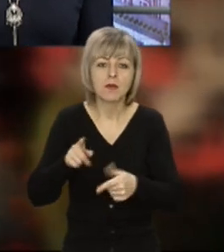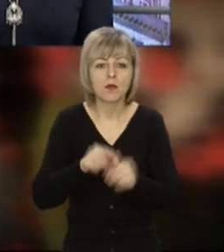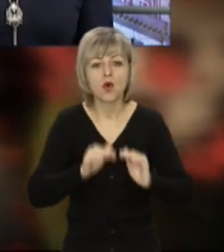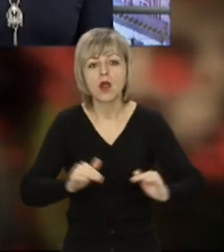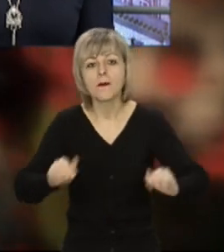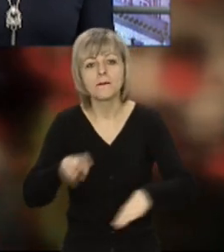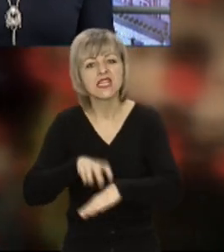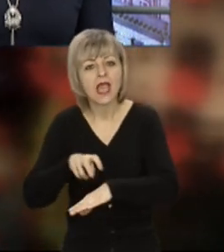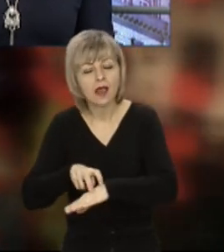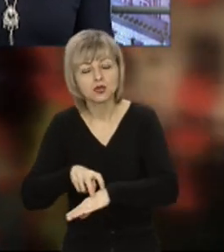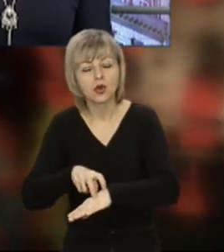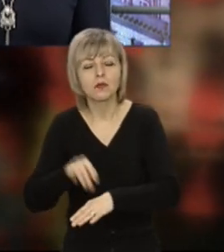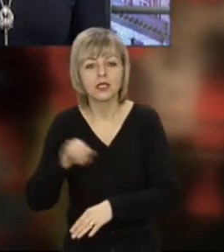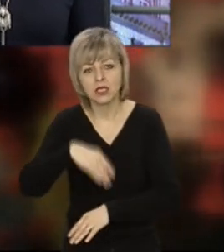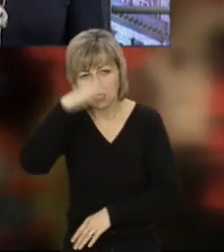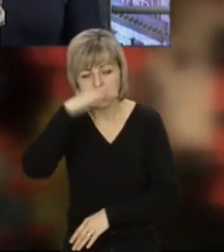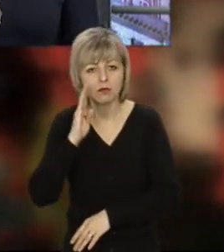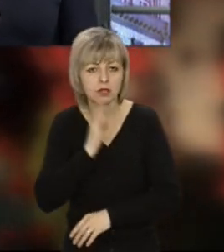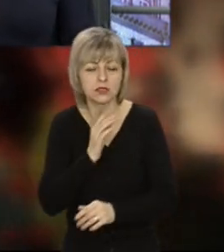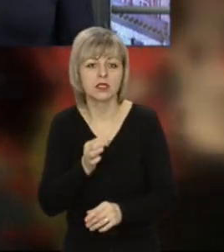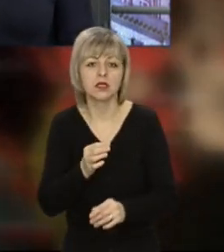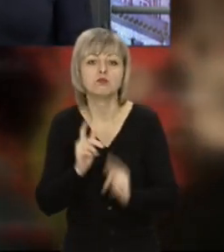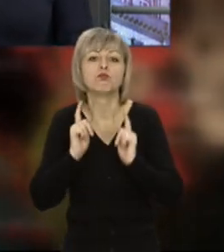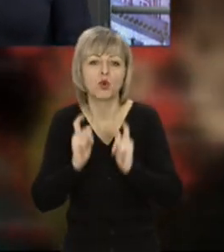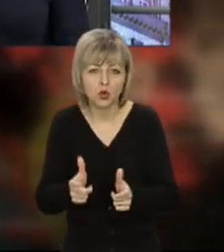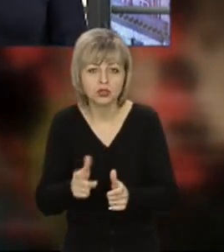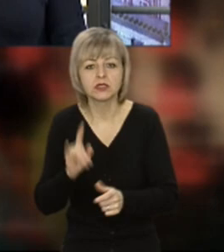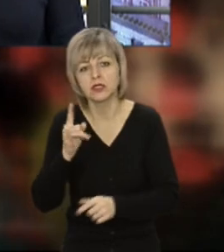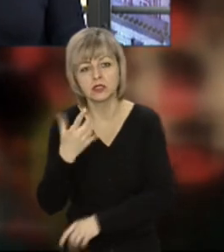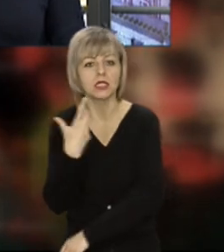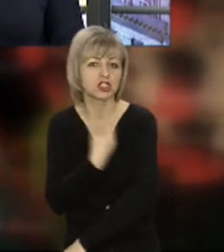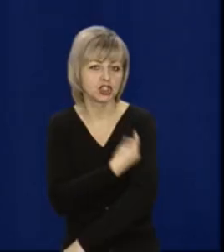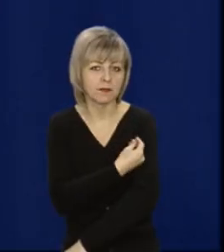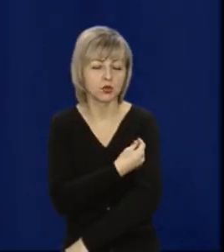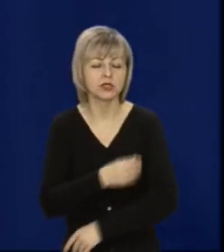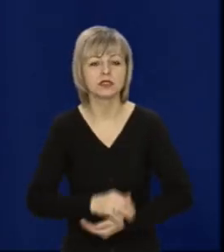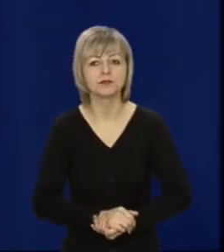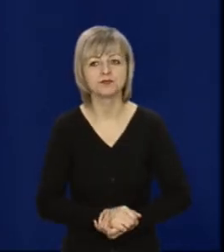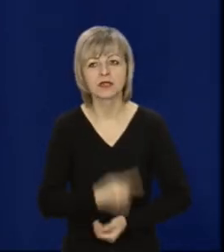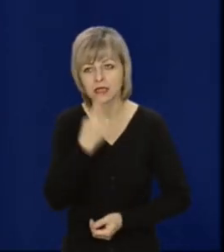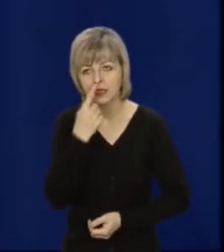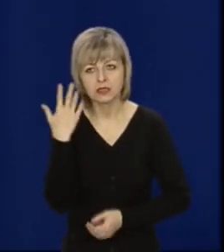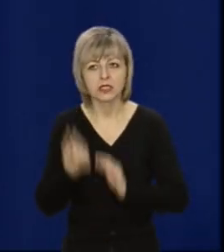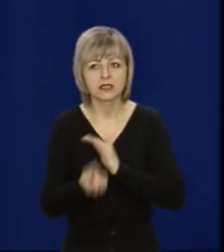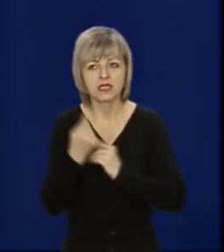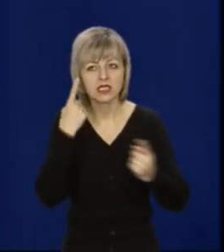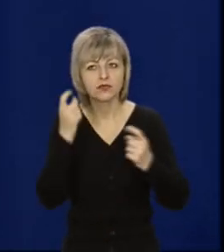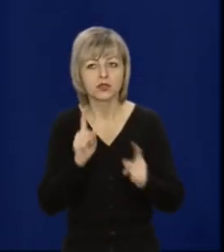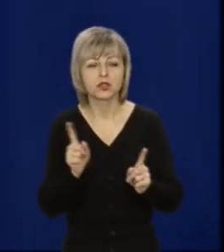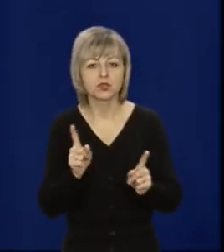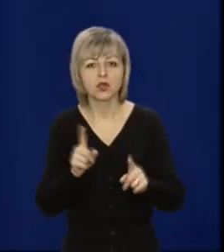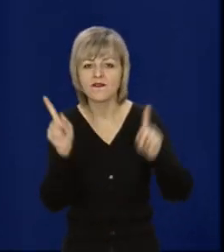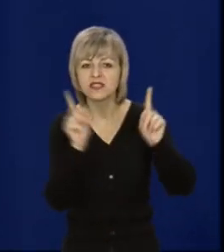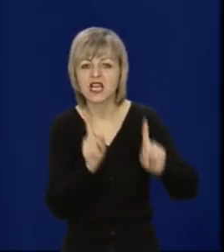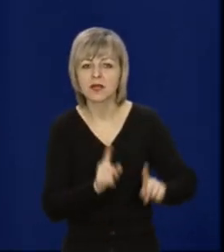педіатром, і батьки дають згоду, і тоді щеплюється дитина. Зокрема, нещодавно з'явилася така інформація, що у